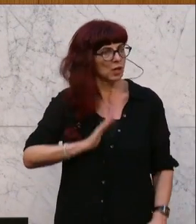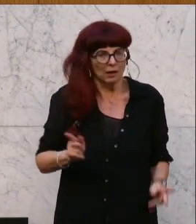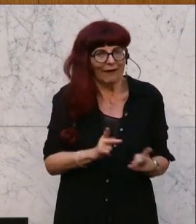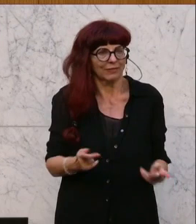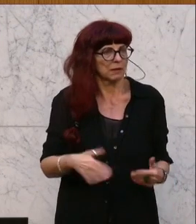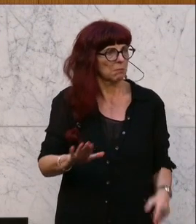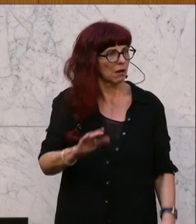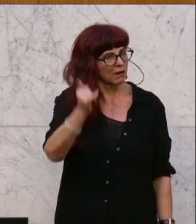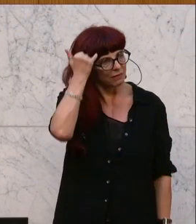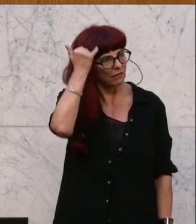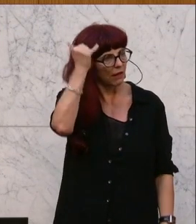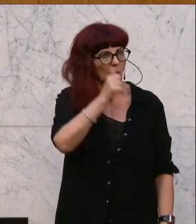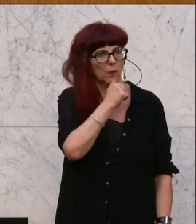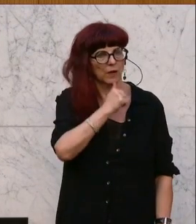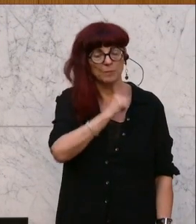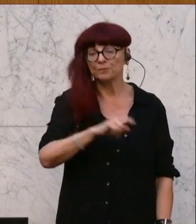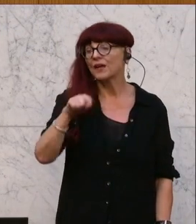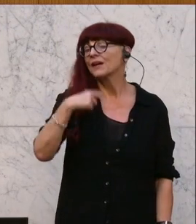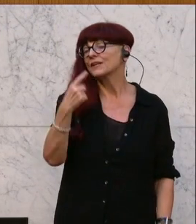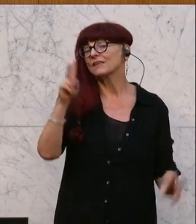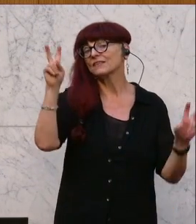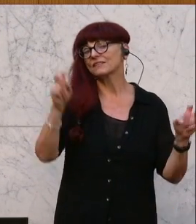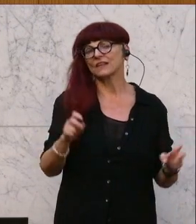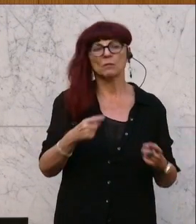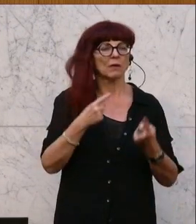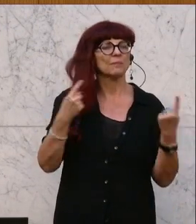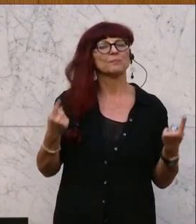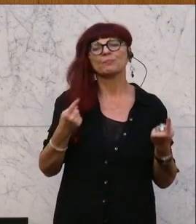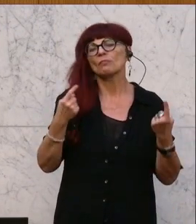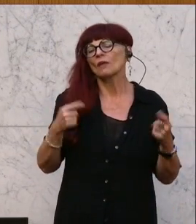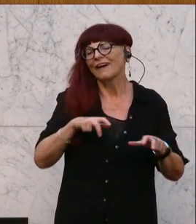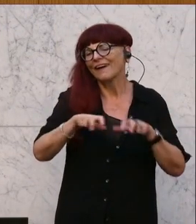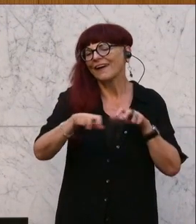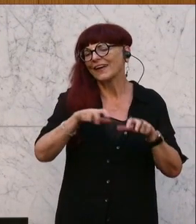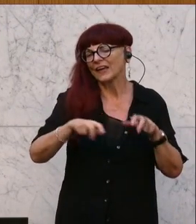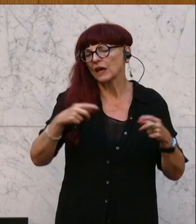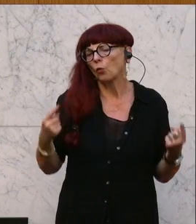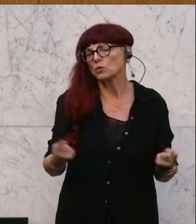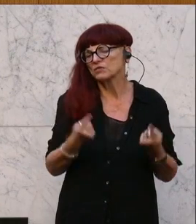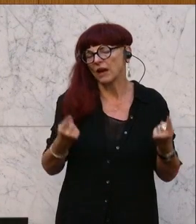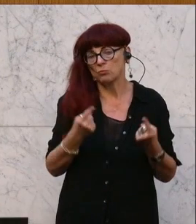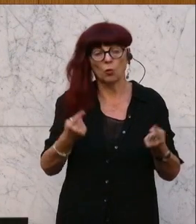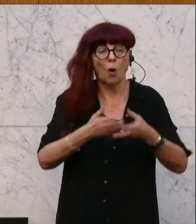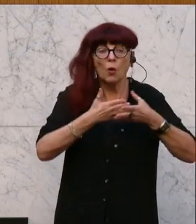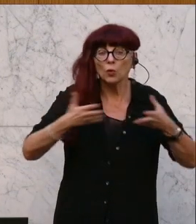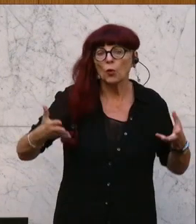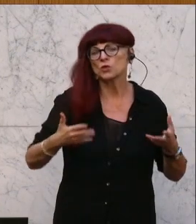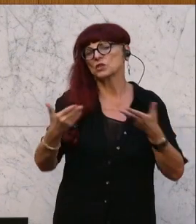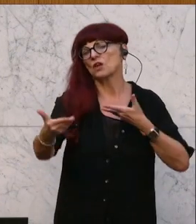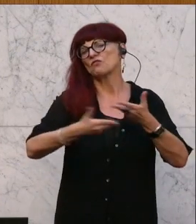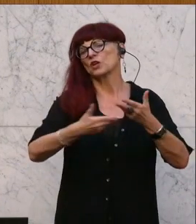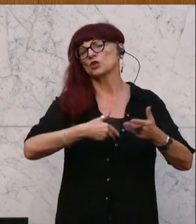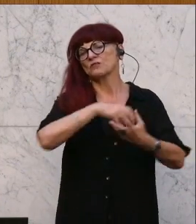Nächster Punkt ist die Regierungswerbung. Wir befinden uns in der größten Wirtschaftskrise seit dem Zweiten Weltkrieg. Und da gönnt sich die